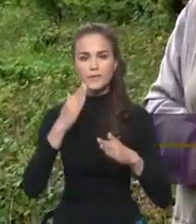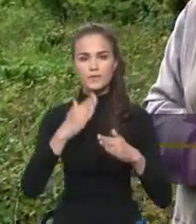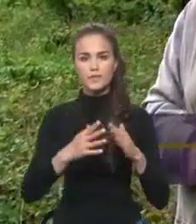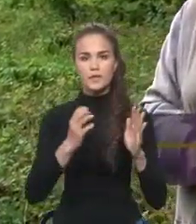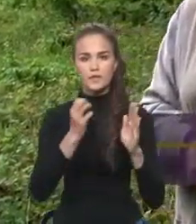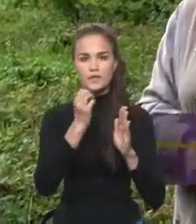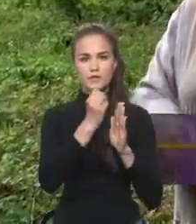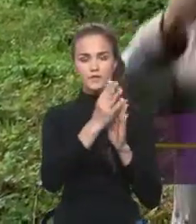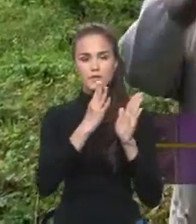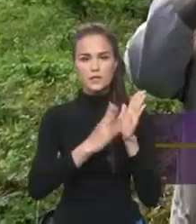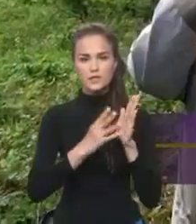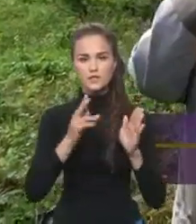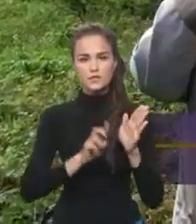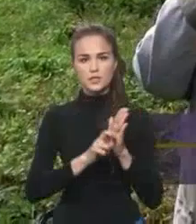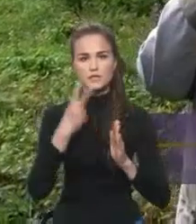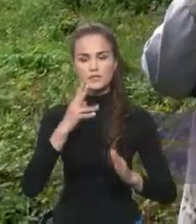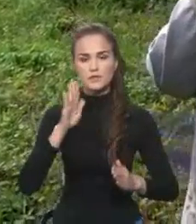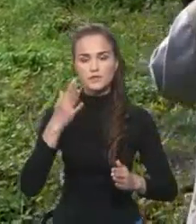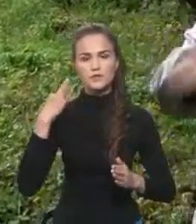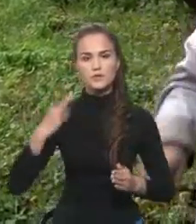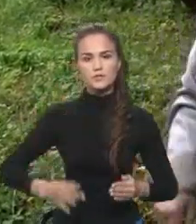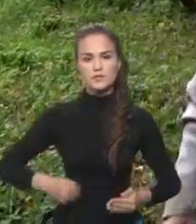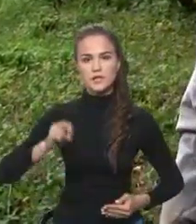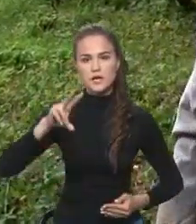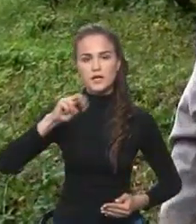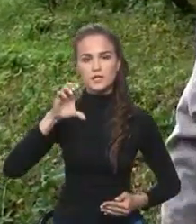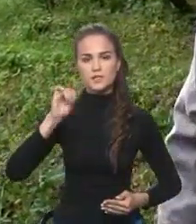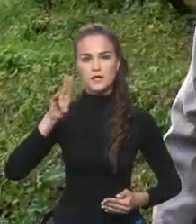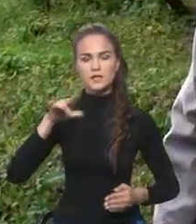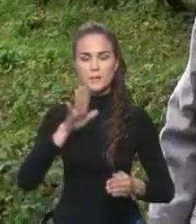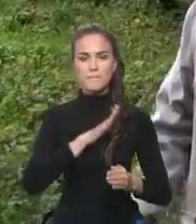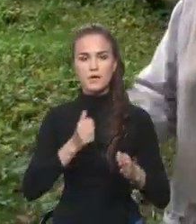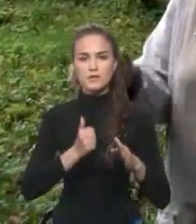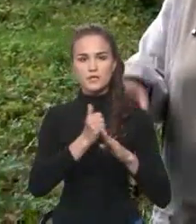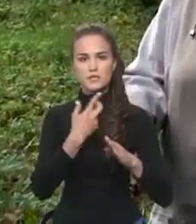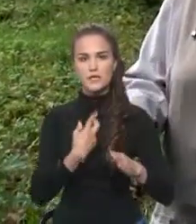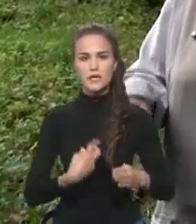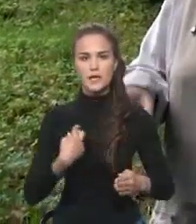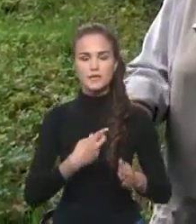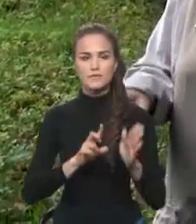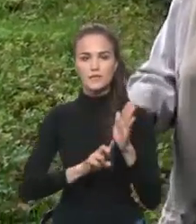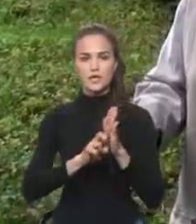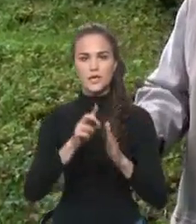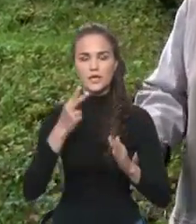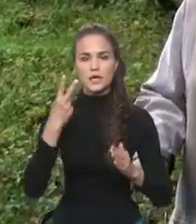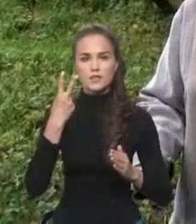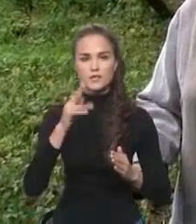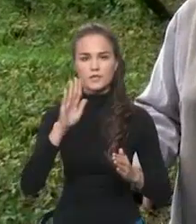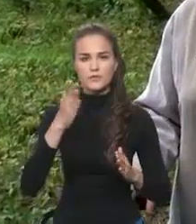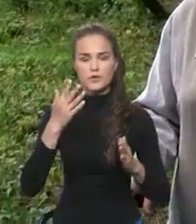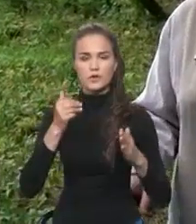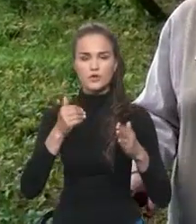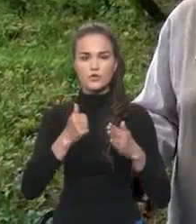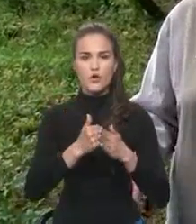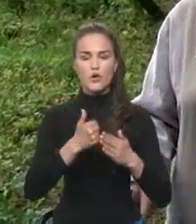-го века А его сын Александр Алексеевич Флоров, он был настоятелем храма в начале 20-го века И затем